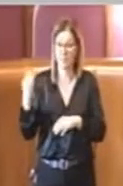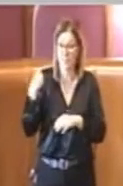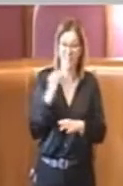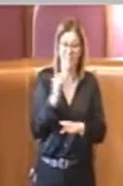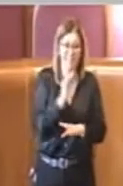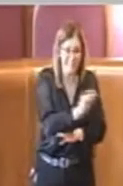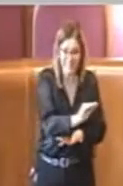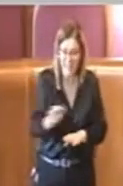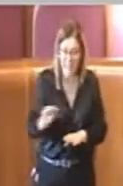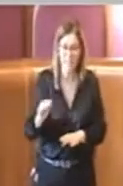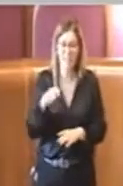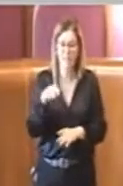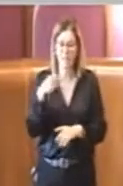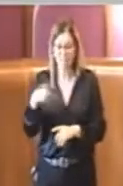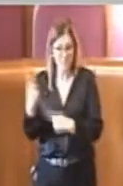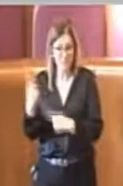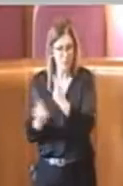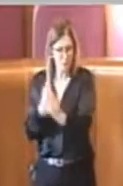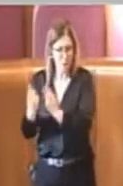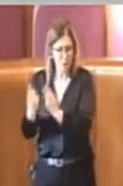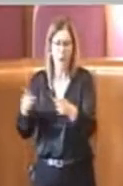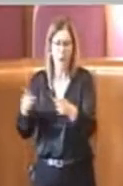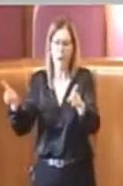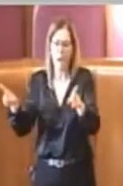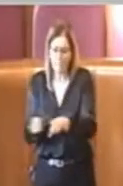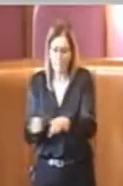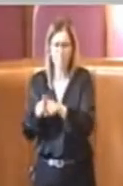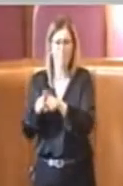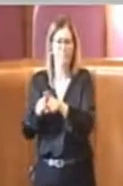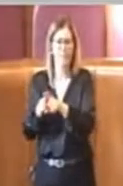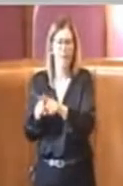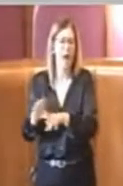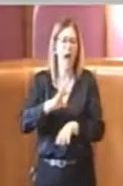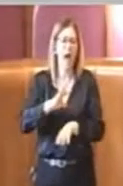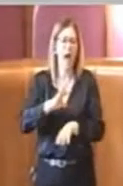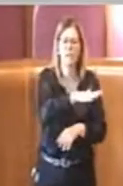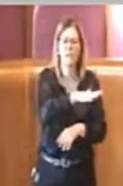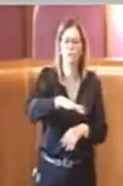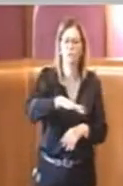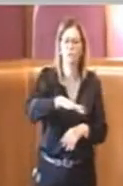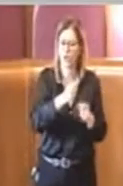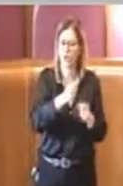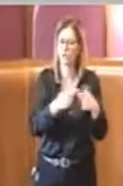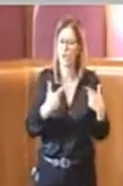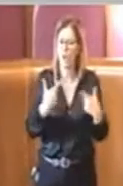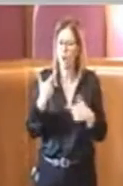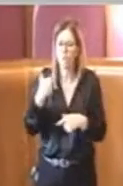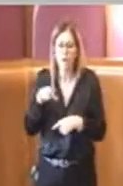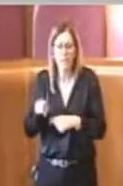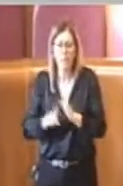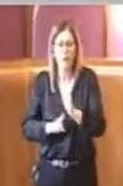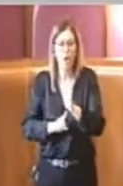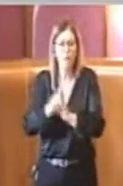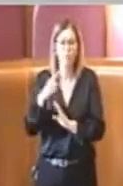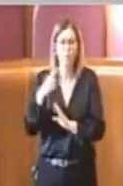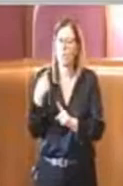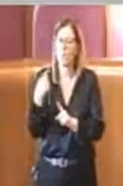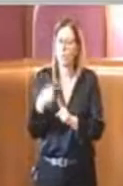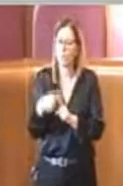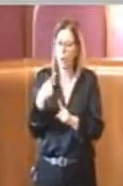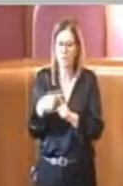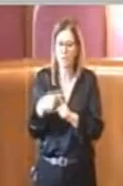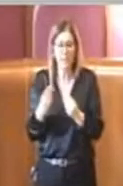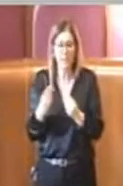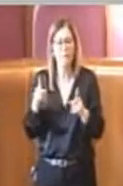replicare questo modello in altri quadranti della città. Visto gli ottimi risultati che sono stati riscontrati, a